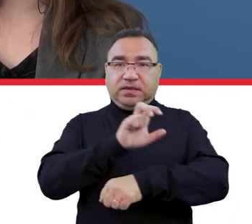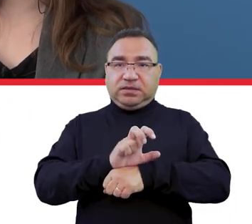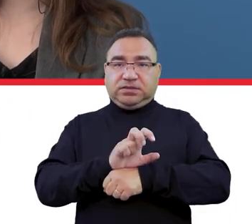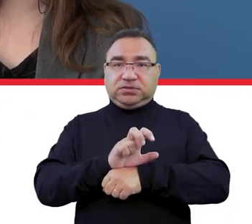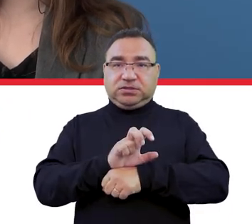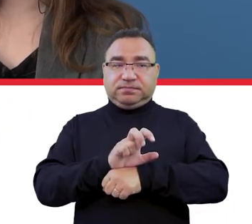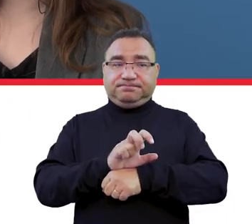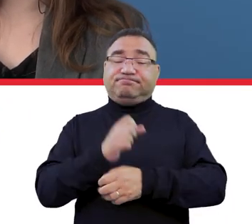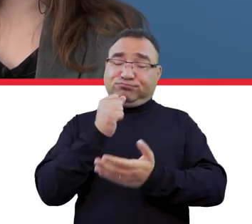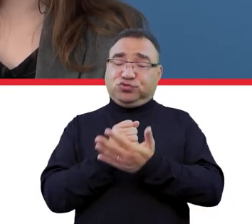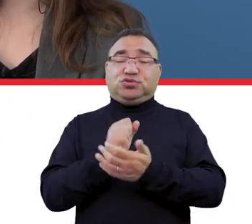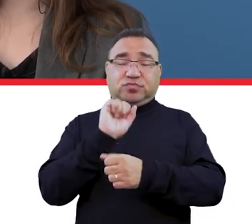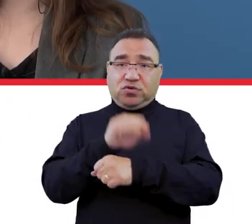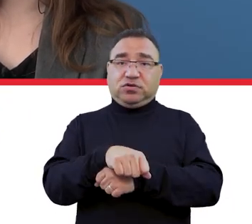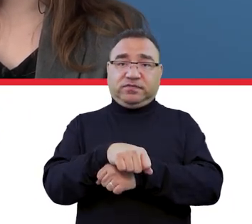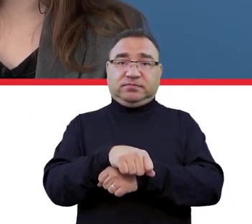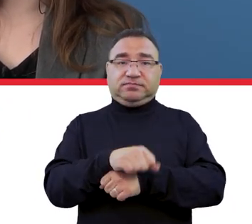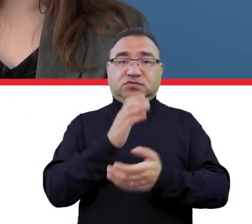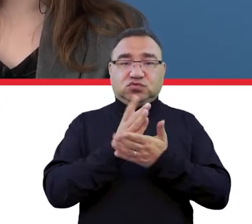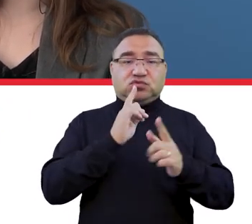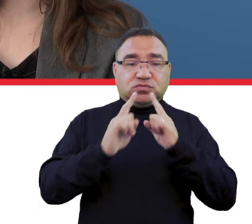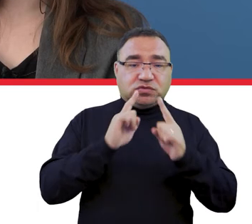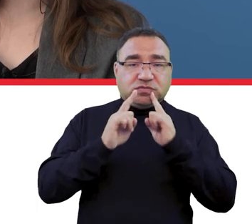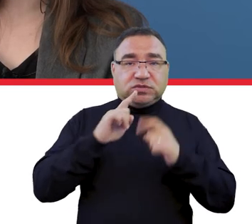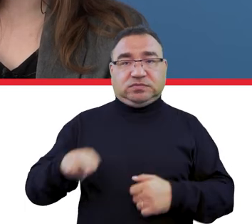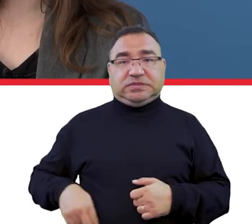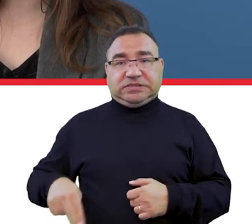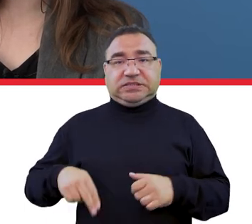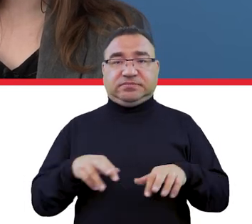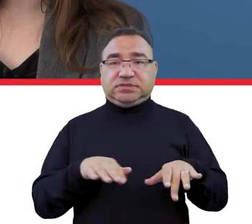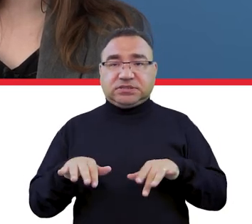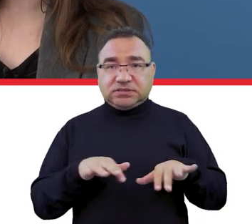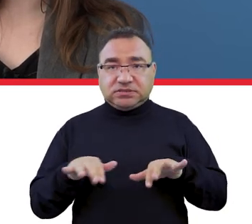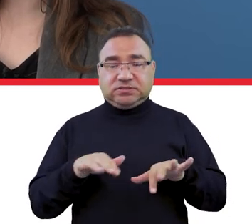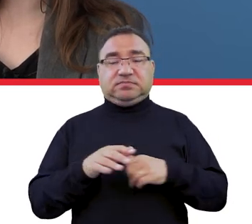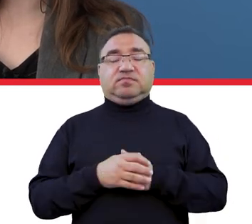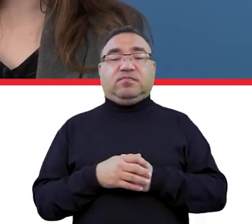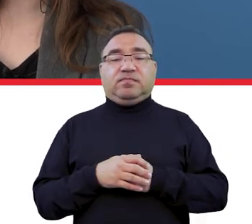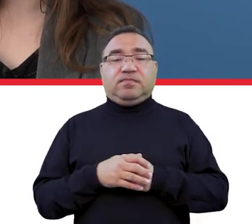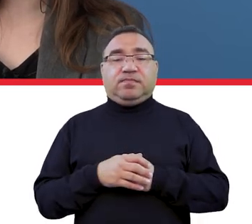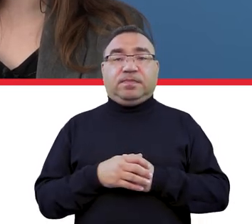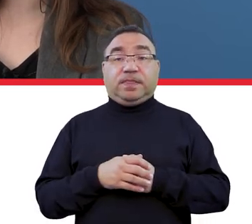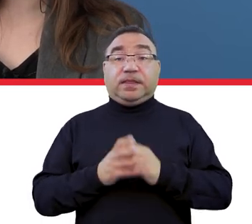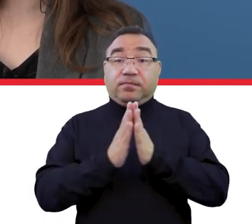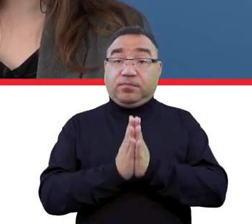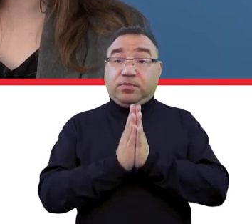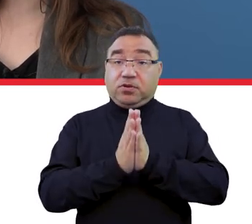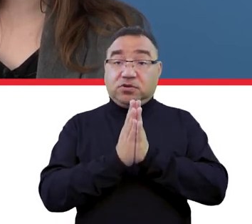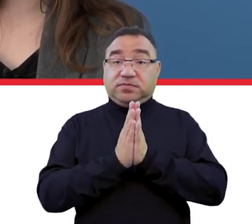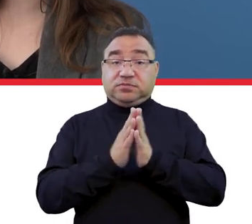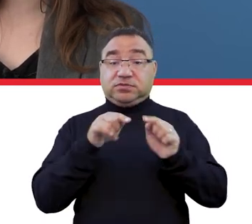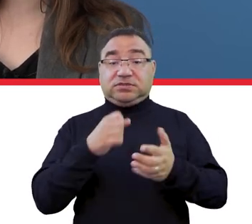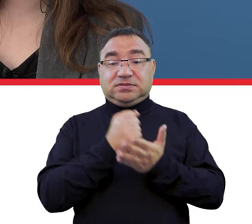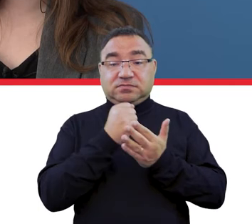musimy jakoś pokonywać. o tym problemie rozmawiałem też z ministrem cyfryzacji i prośba taka, żeby te